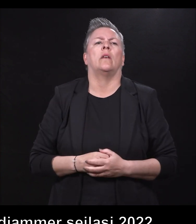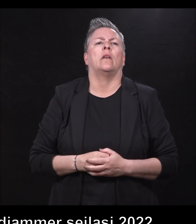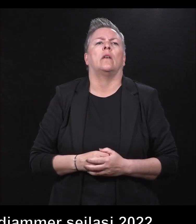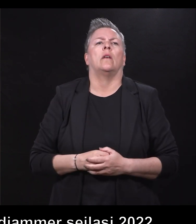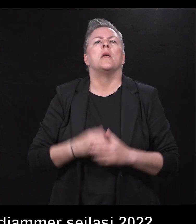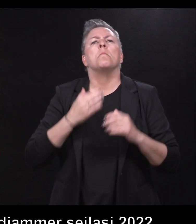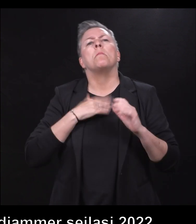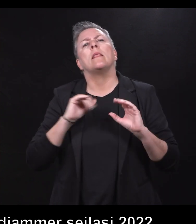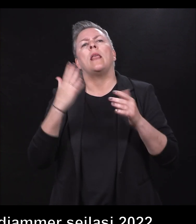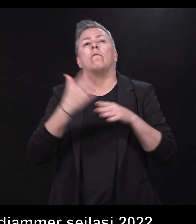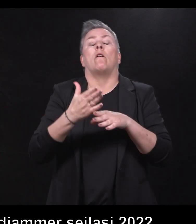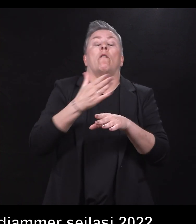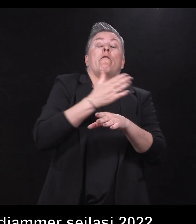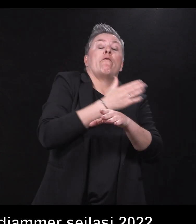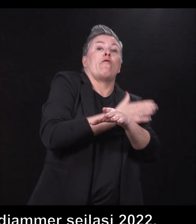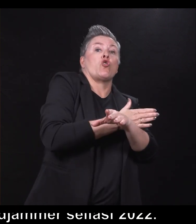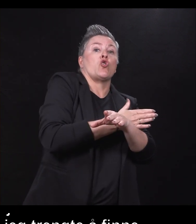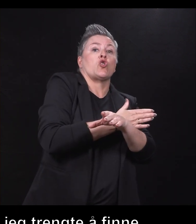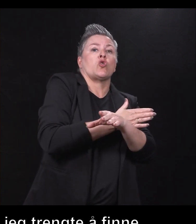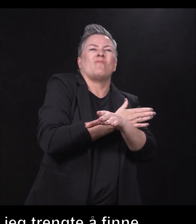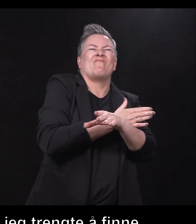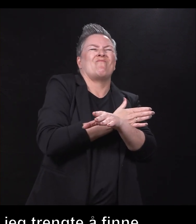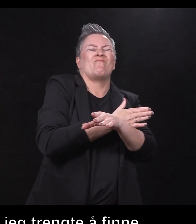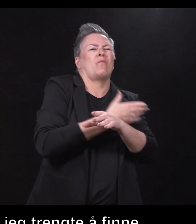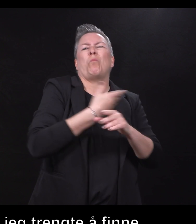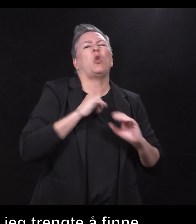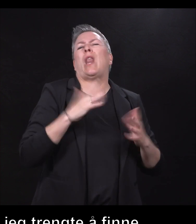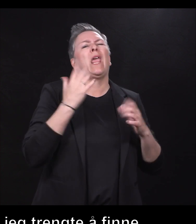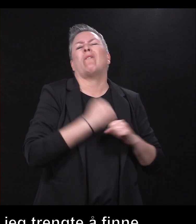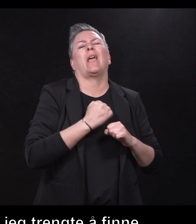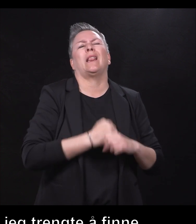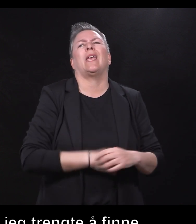Livet mitt før, det var ikke så veldig mye liv egentlig.